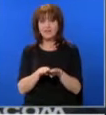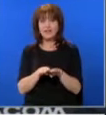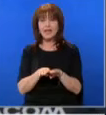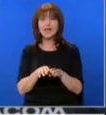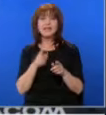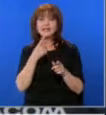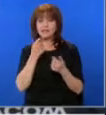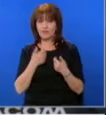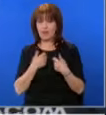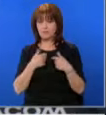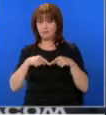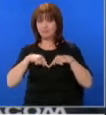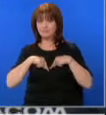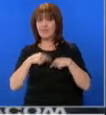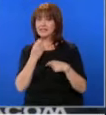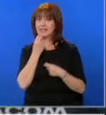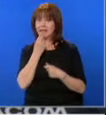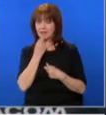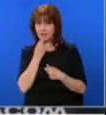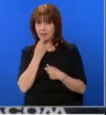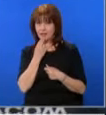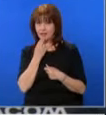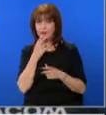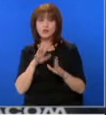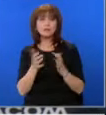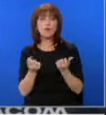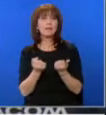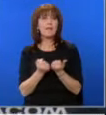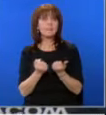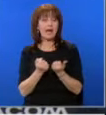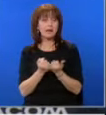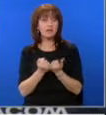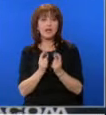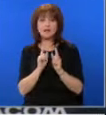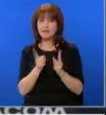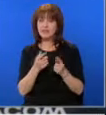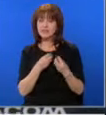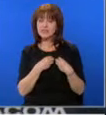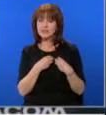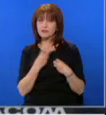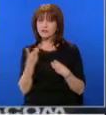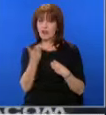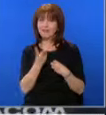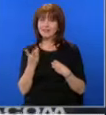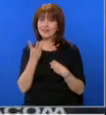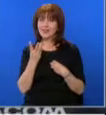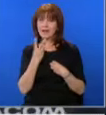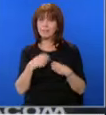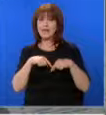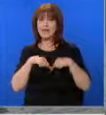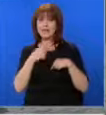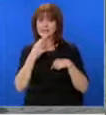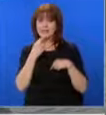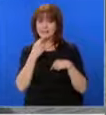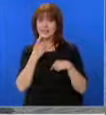Затова имат три масъди предвид въжността на матча. Сигурно трябва да бъдете сигурни, че ще има и три масъди на дербито между Левски и